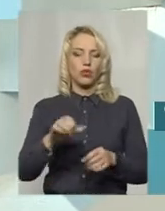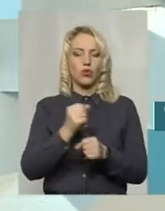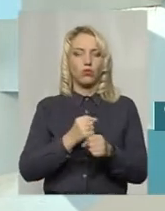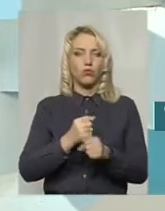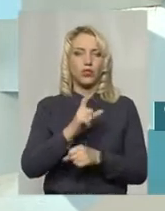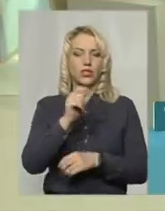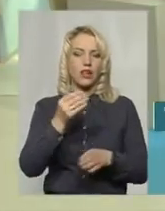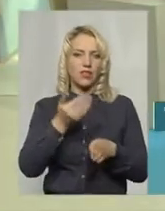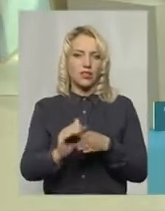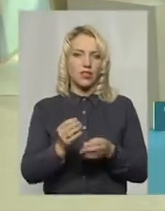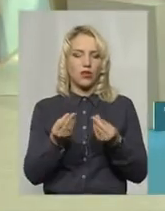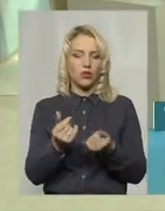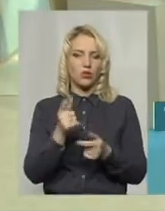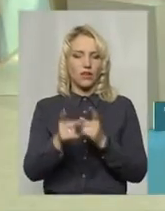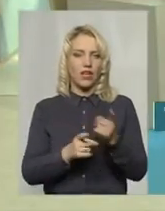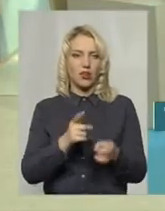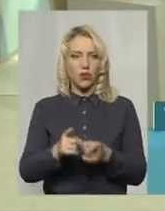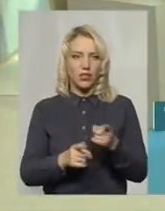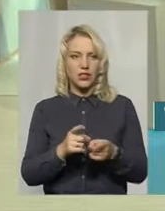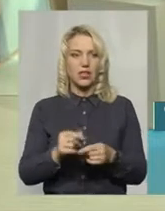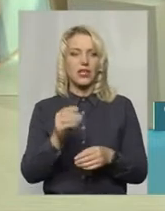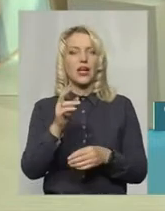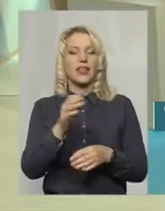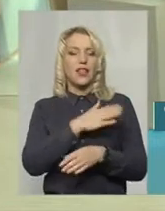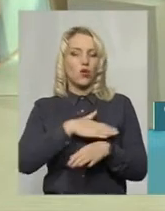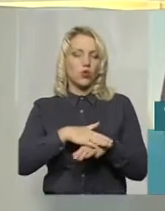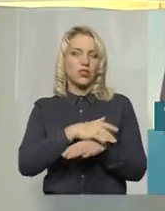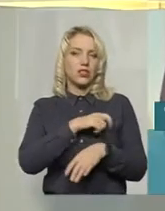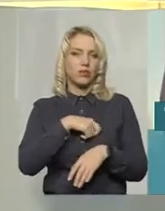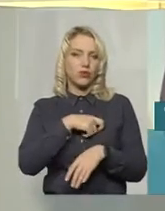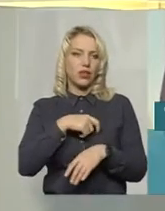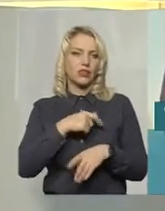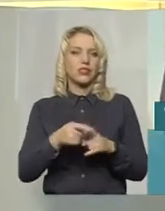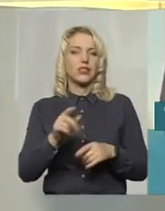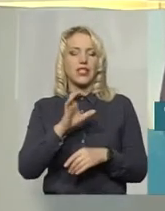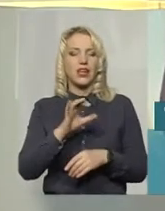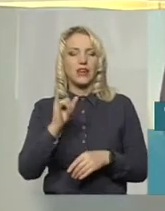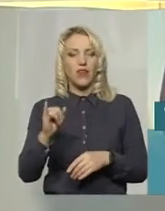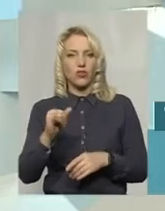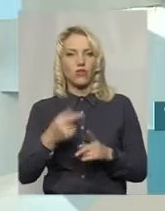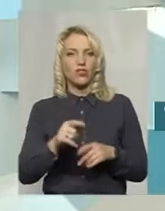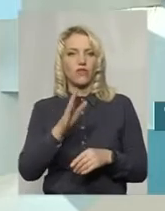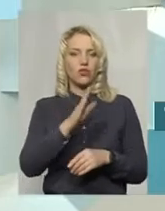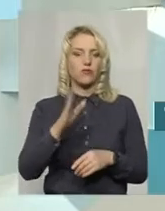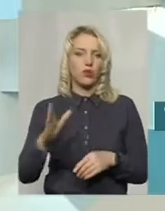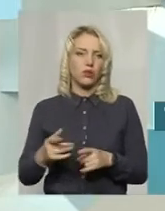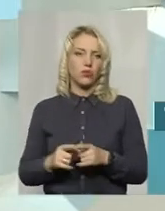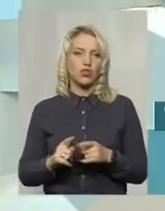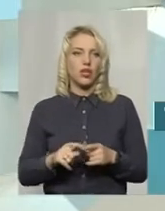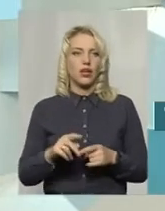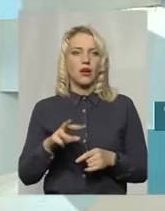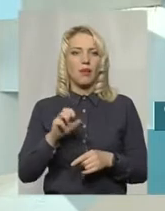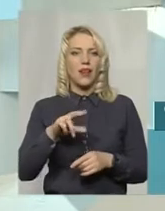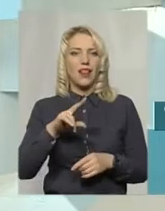голосуючи за виділення коштів на реорганізацію. Народні депутати, власне, от я вже, і Сергій Іванович, і Володимир Владимирович Мельниченко, і